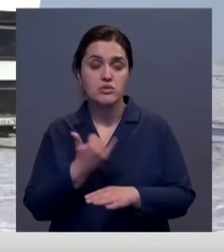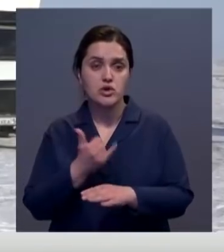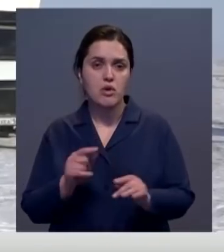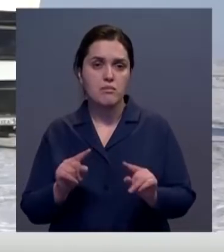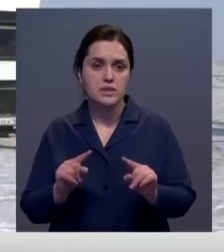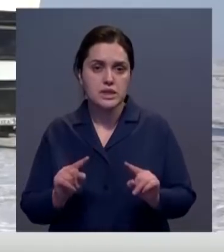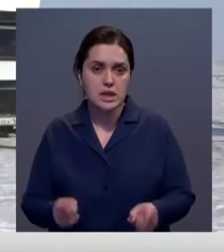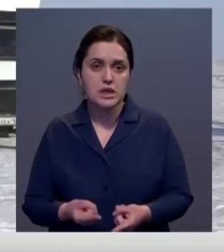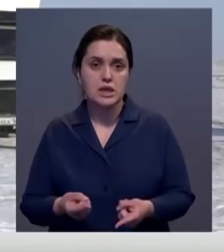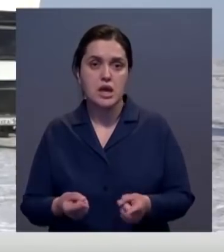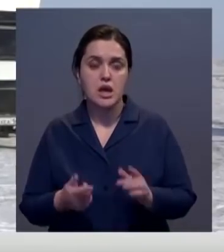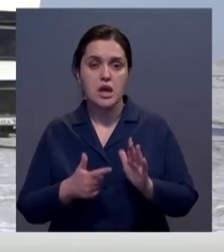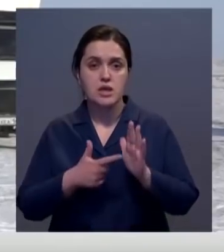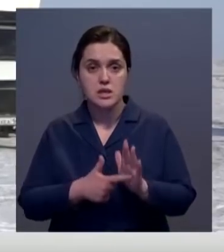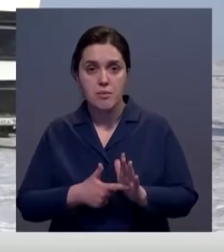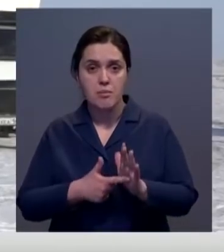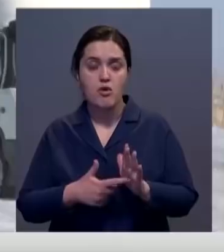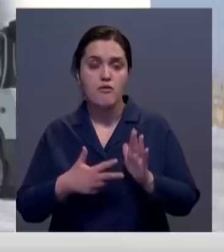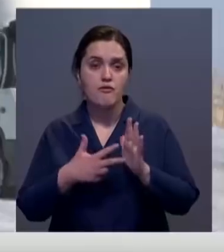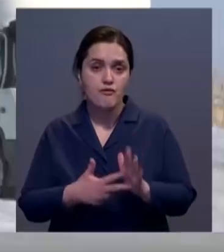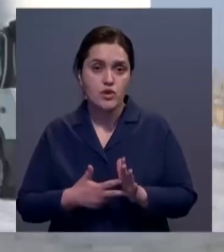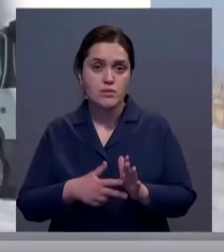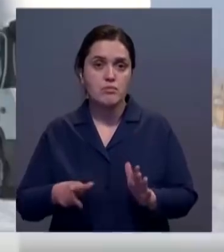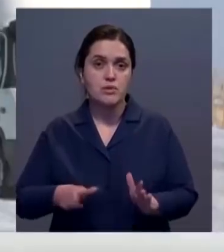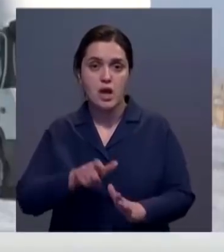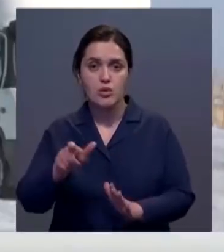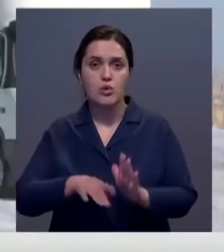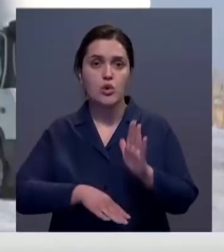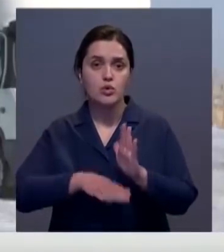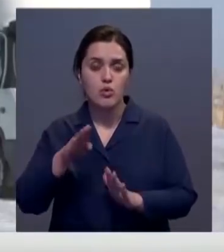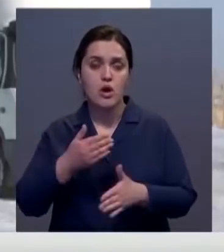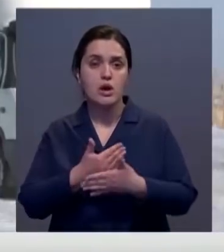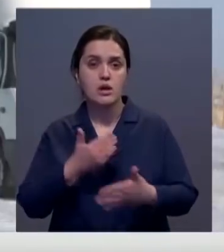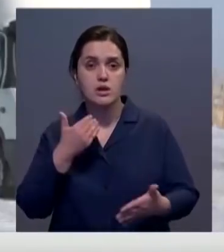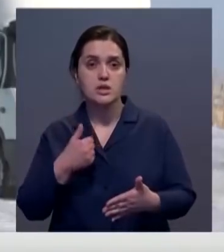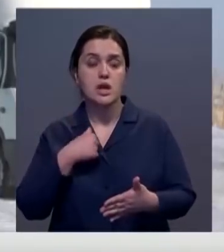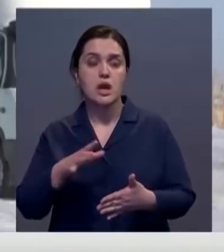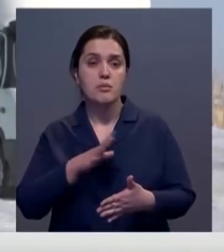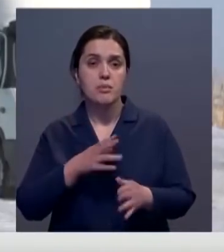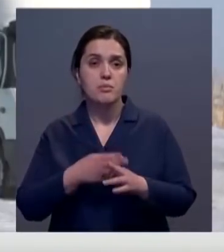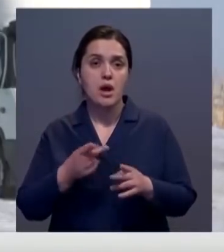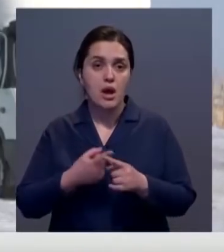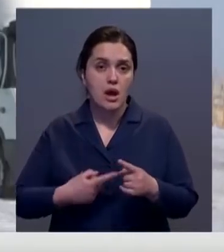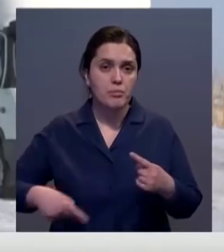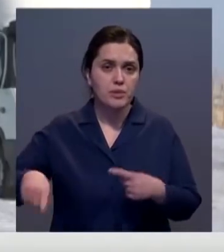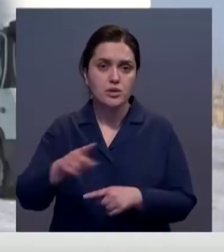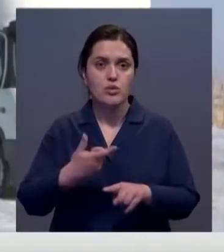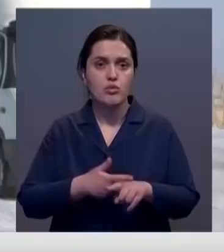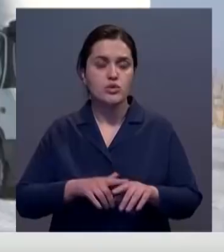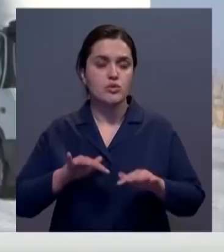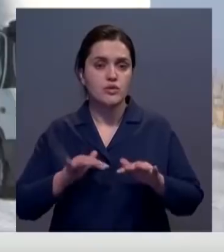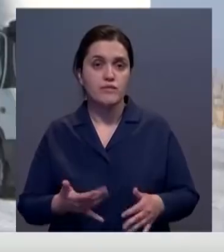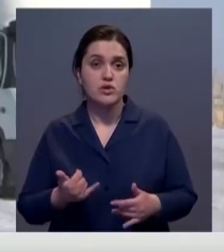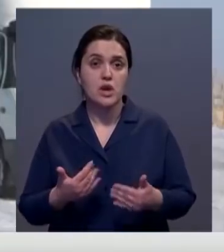сократился на 7-8 часов. Дорога стала гораздо лучше. Раньше мы ездили в Овес, очень уставали. Хорошо, что открыли